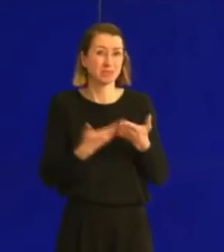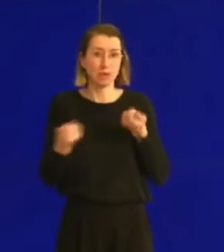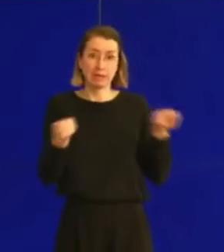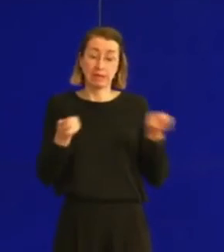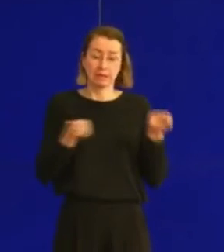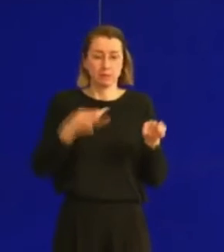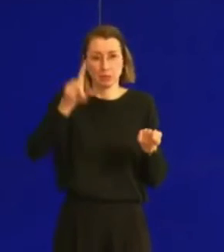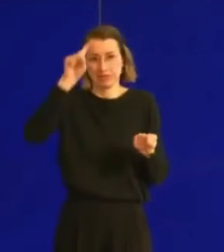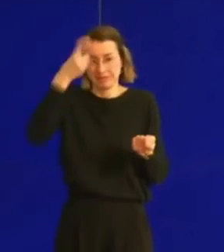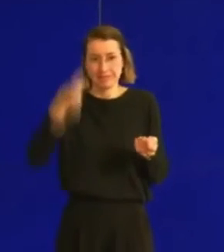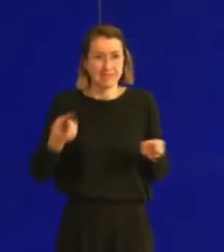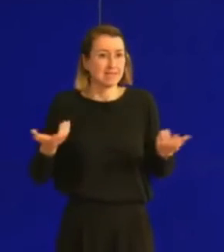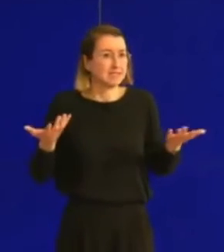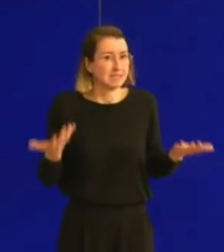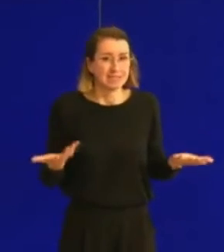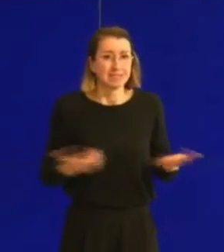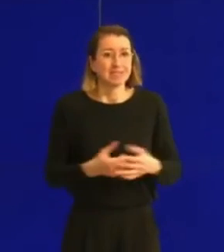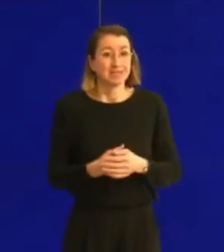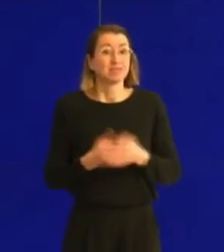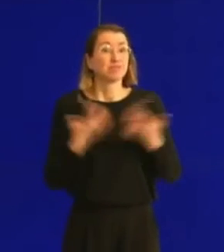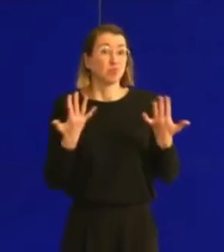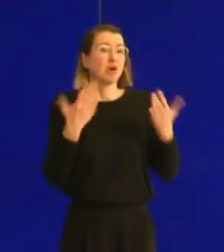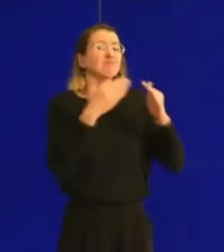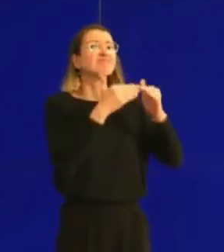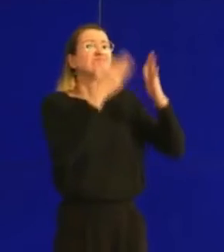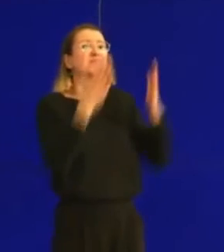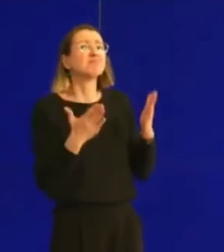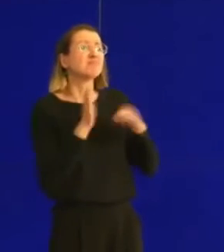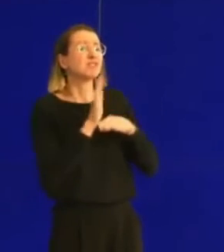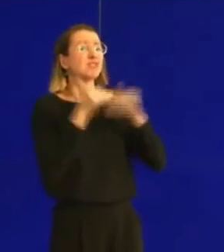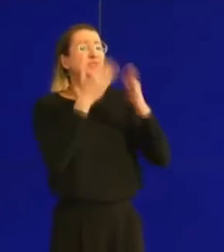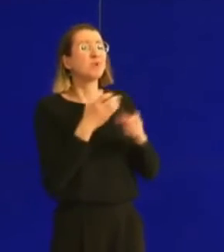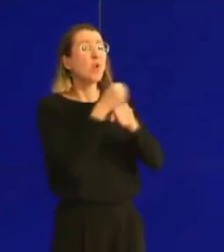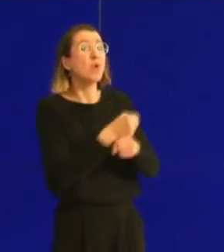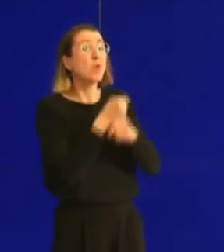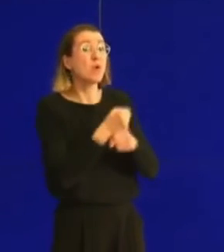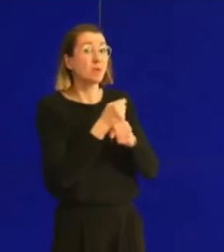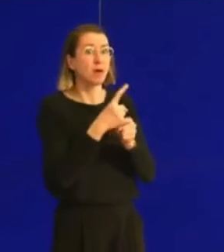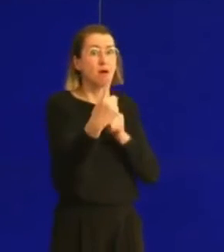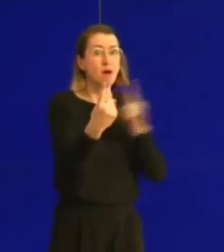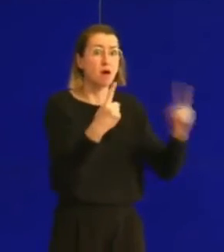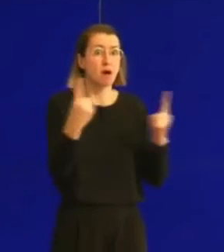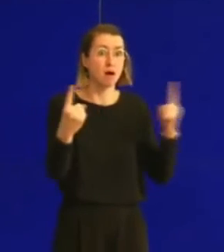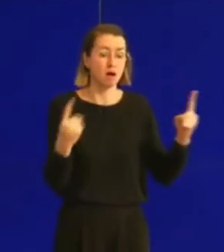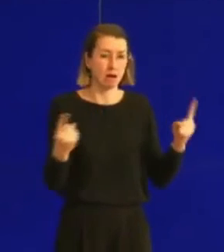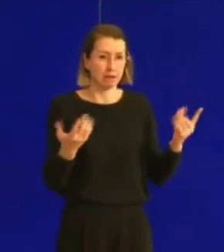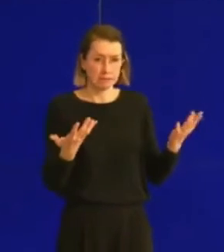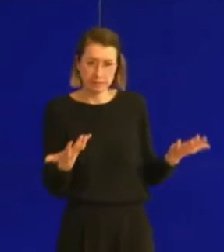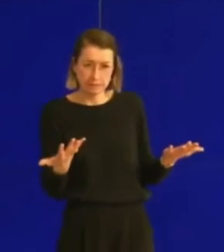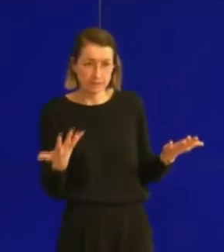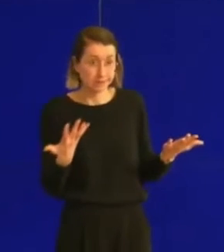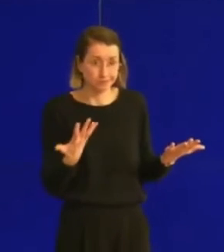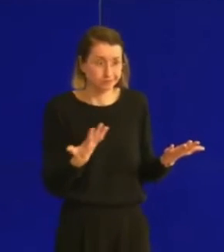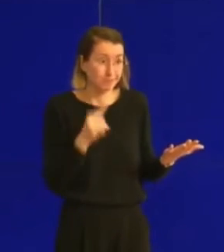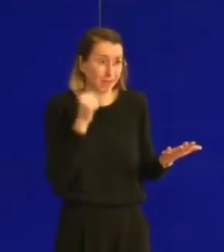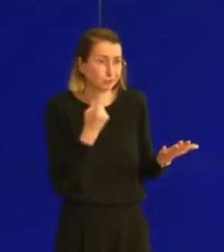puisque vous imaginez bien que dans une maison de repos, la distanciation sociale n'est pas toujours possible, et